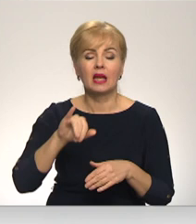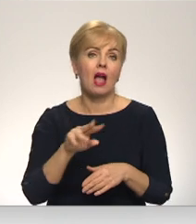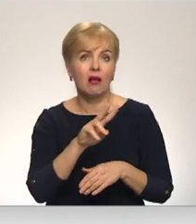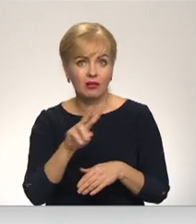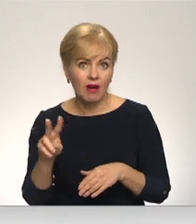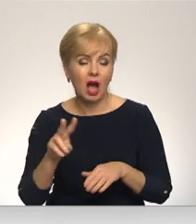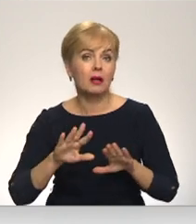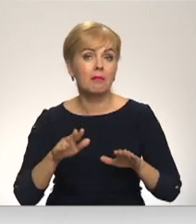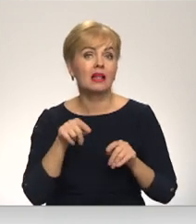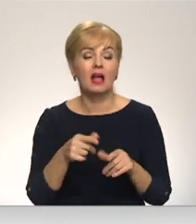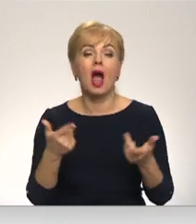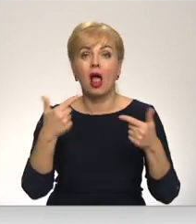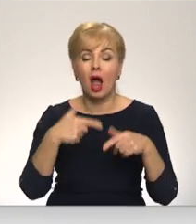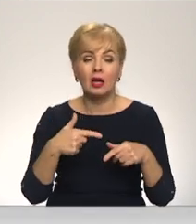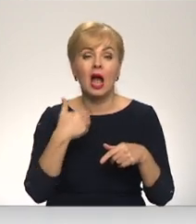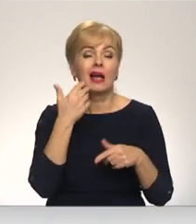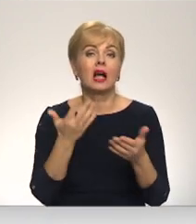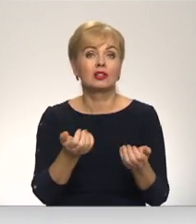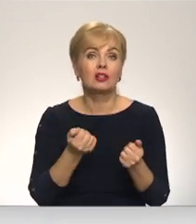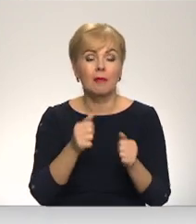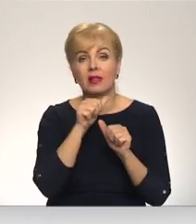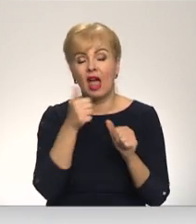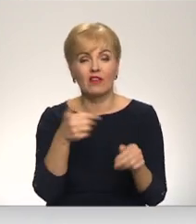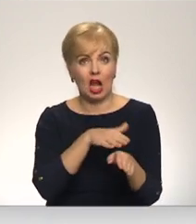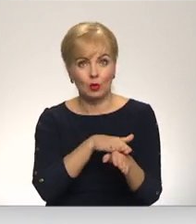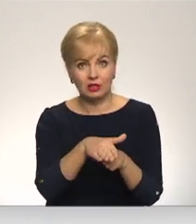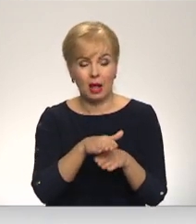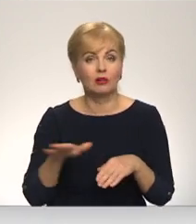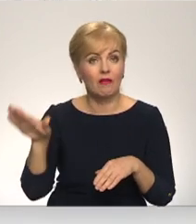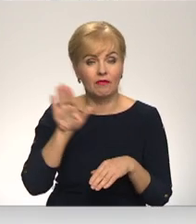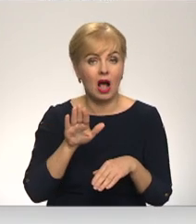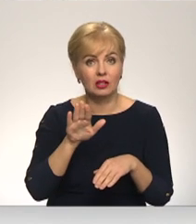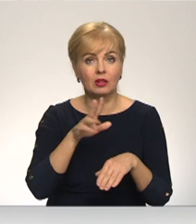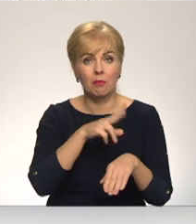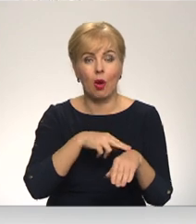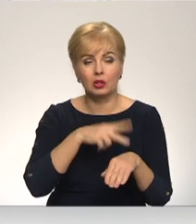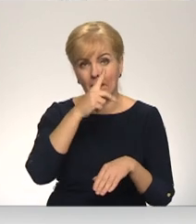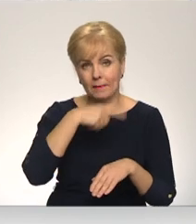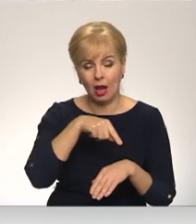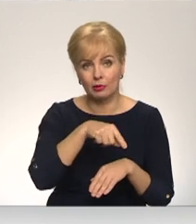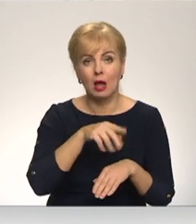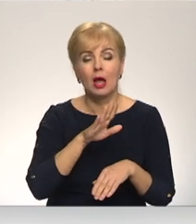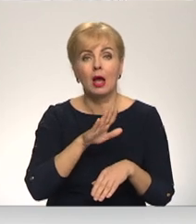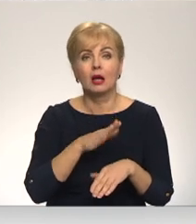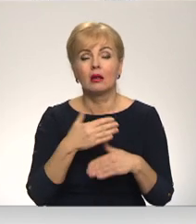bet no tajā laikā, kad mēs saņēmām, tad jau vairs nevarēja izpildīt valsts policiju pieprasījumu. Turš jau